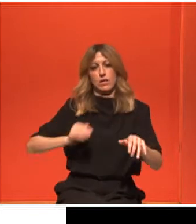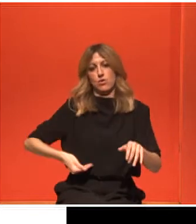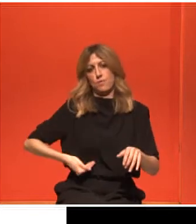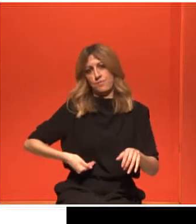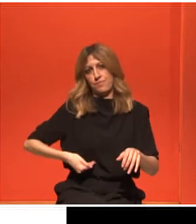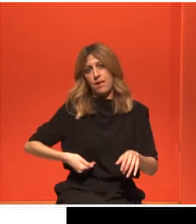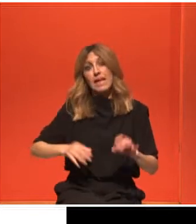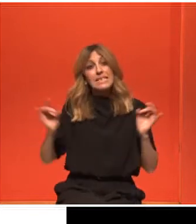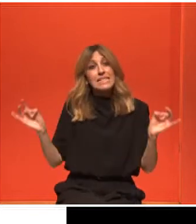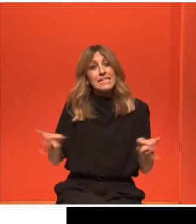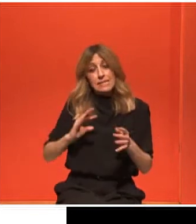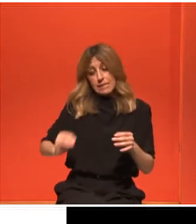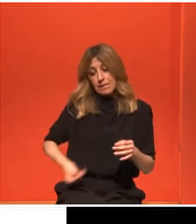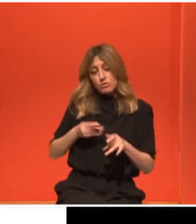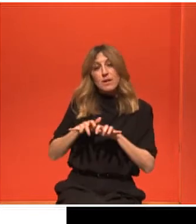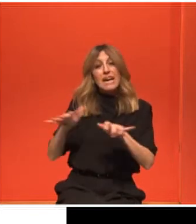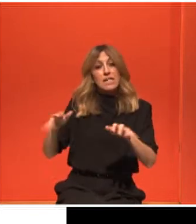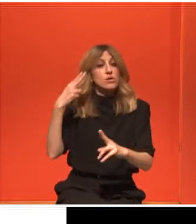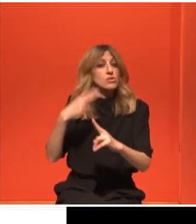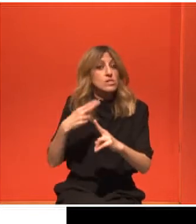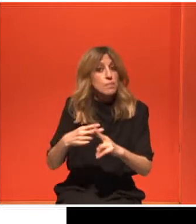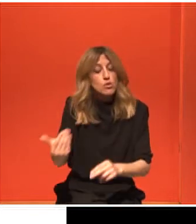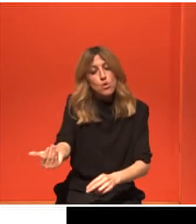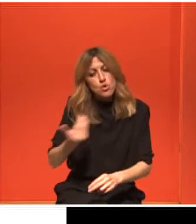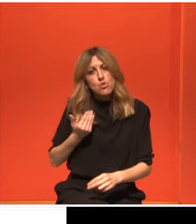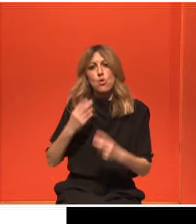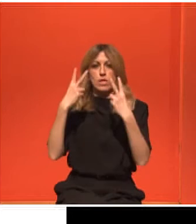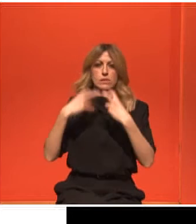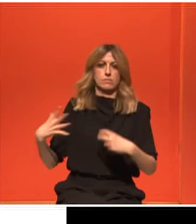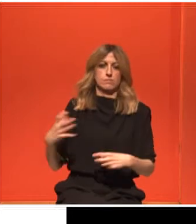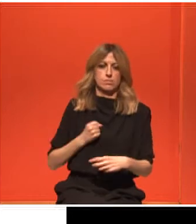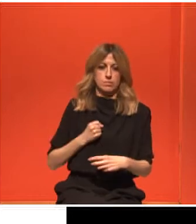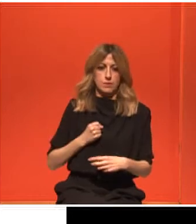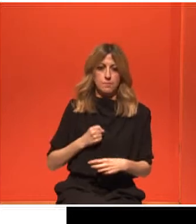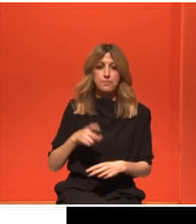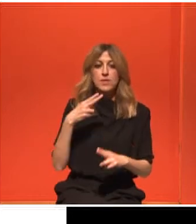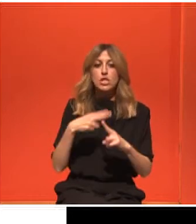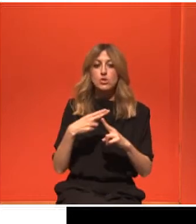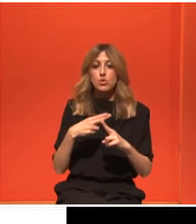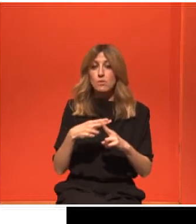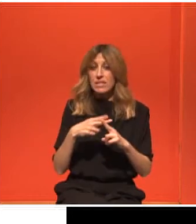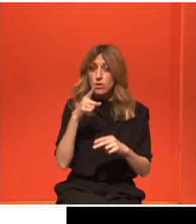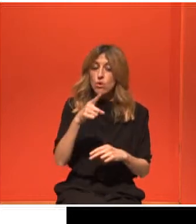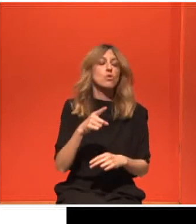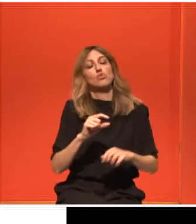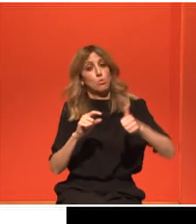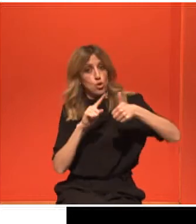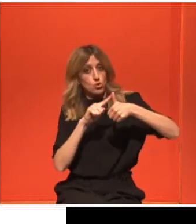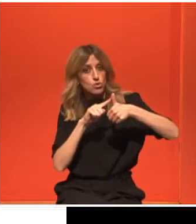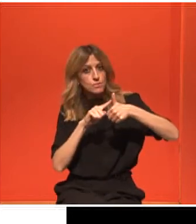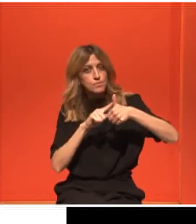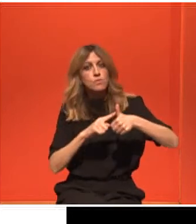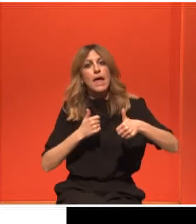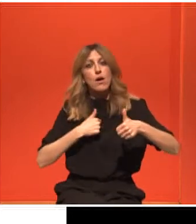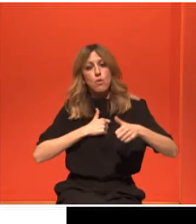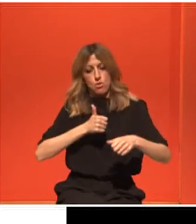καρκίνου του μαστού, εννοούμε τρία πράγματα. Αυτοπαρακολούθηση του μαστού, δεν λέμε πια για αυτοεξέταση, λέμε για αυτοπαρακολούθηση. Breast